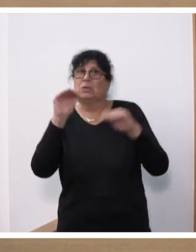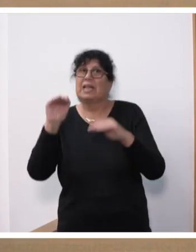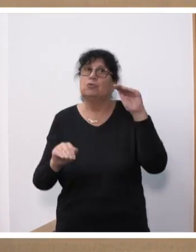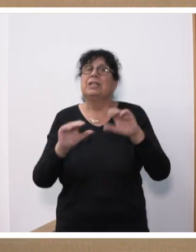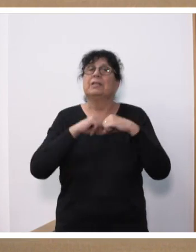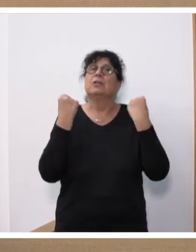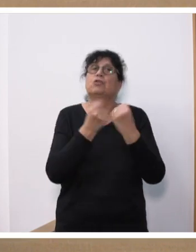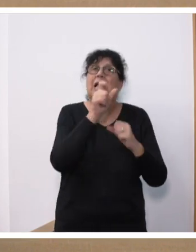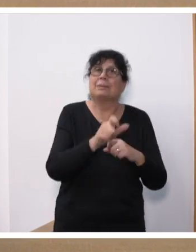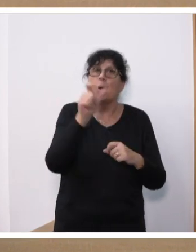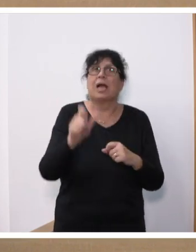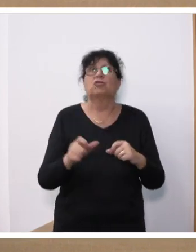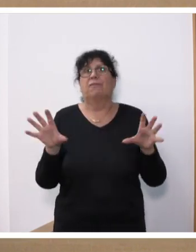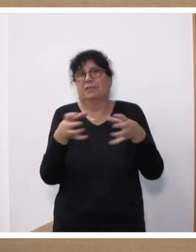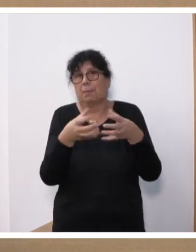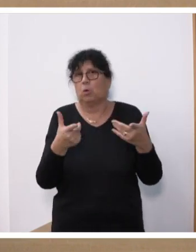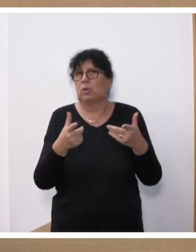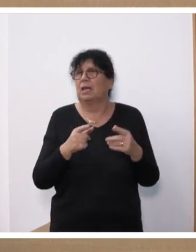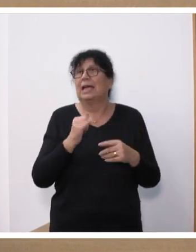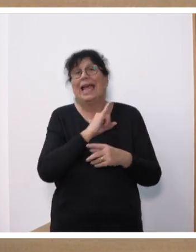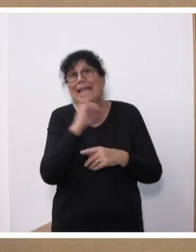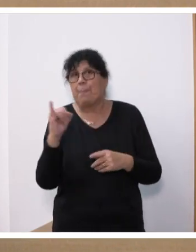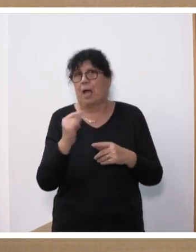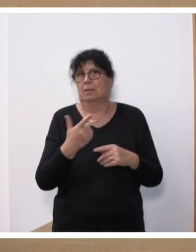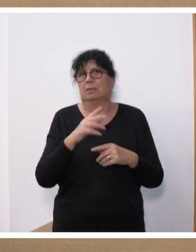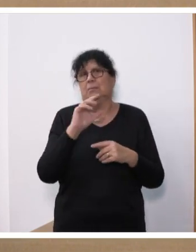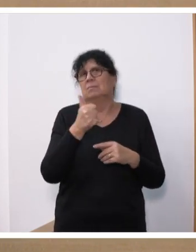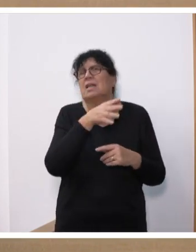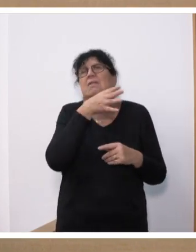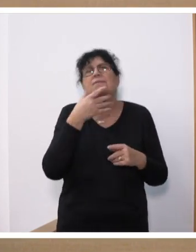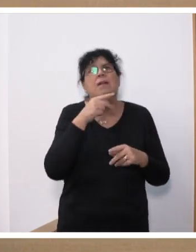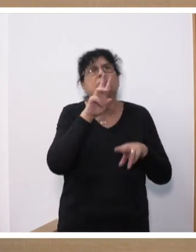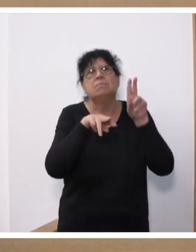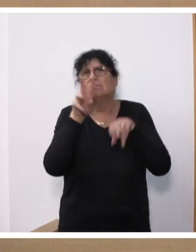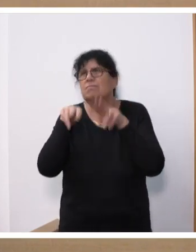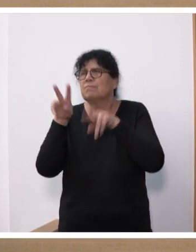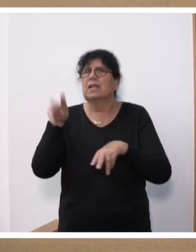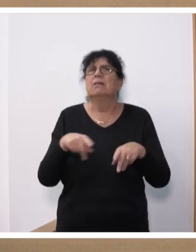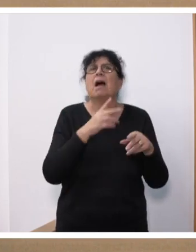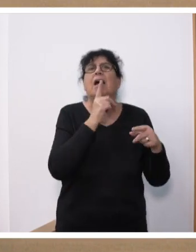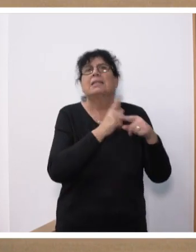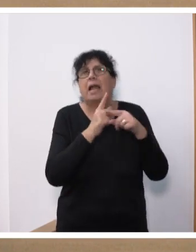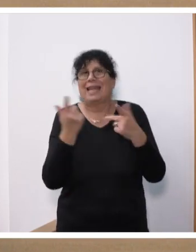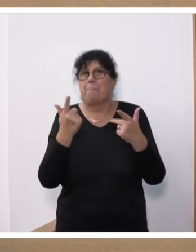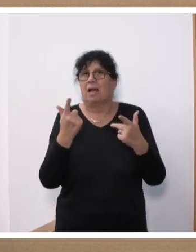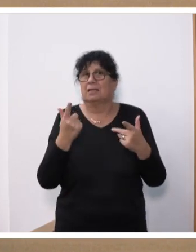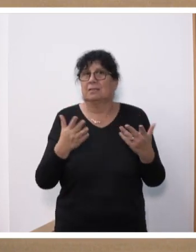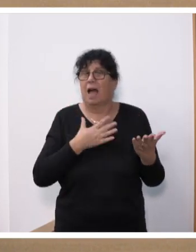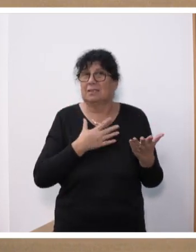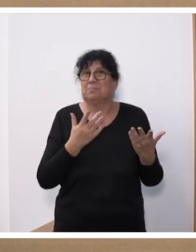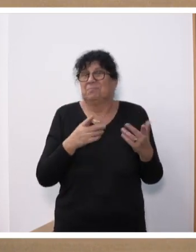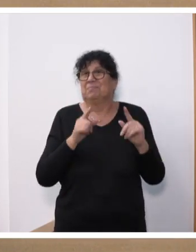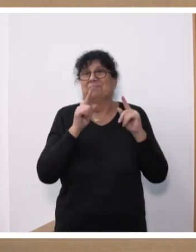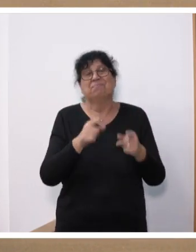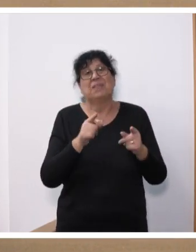Staatsbürgerschaft bei einer Versammlung, die ja immer eine Vielzahl von Teilnehmern beinhaltet, von denen